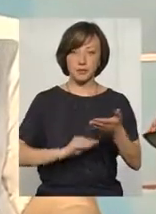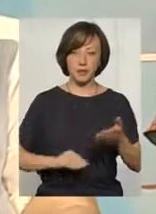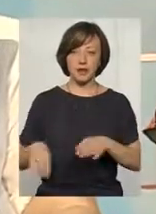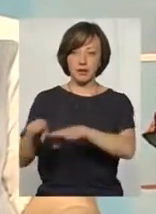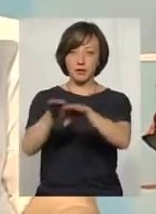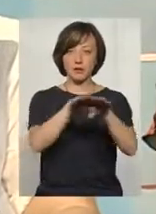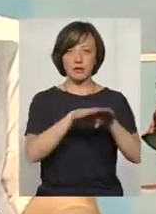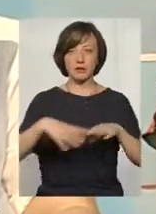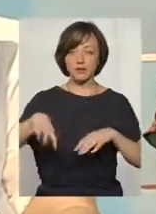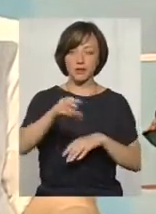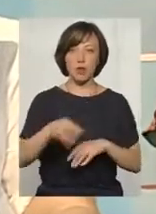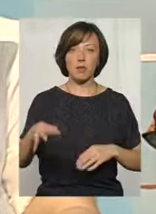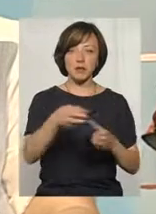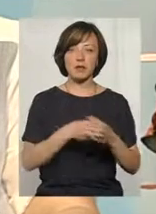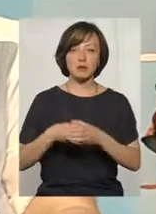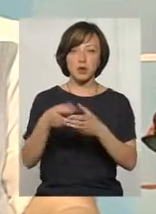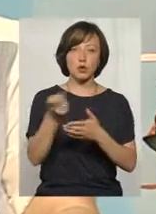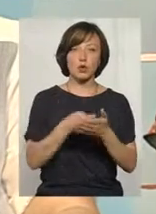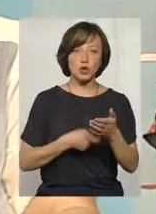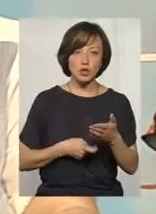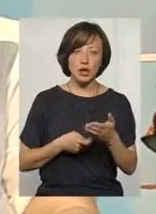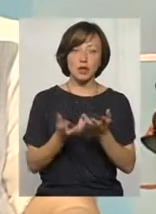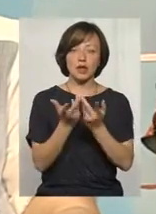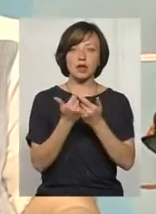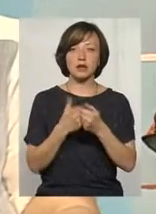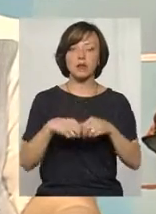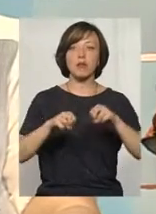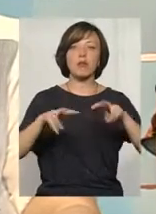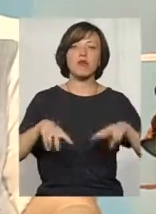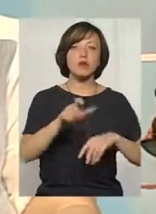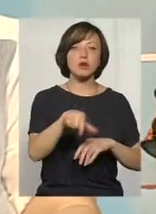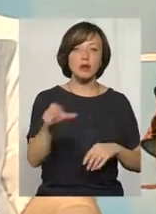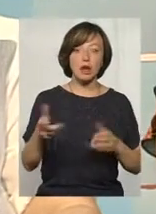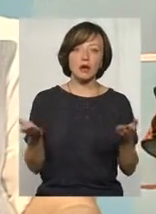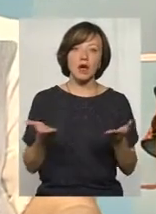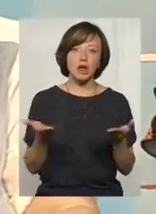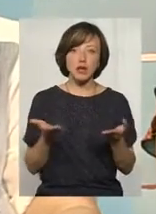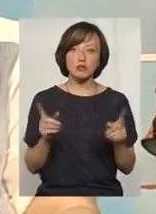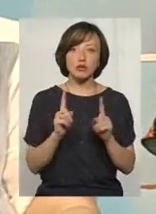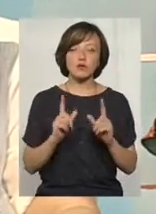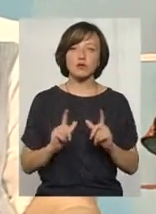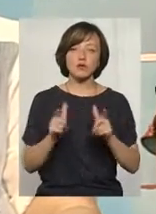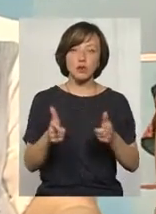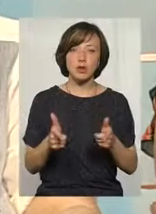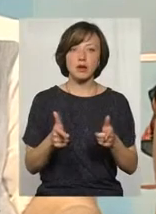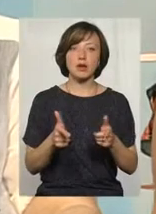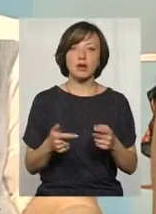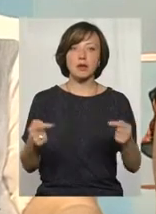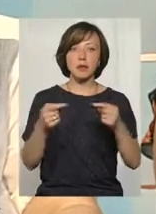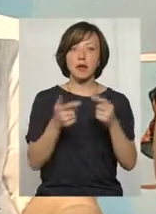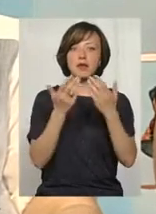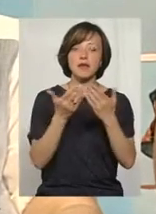розумієте? Обласна спілка художників налічує професіоналів, які для того, щоб вступити, проходять певні